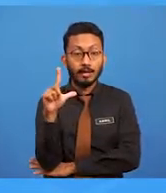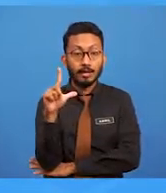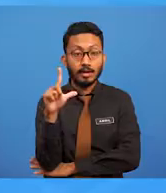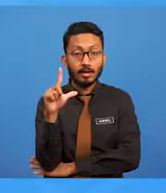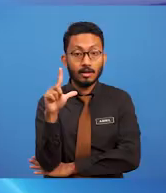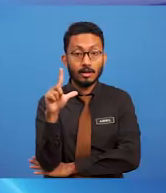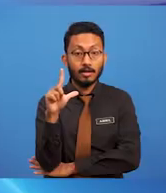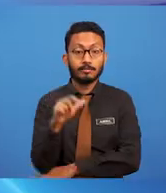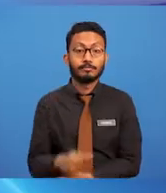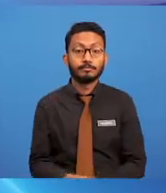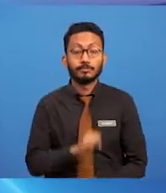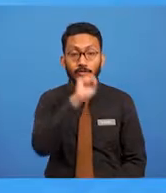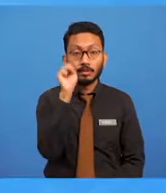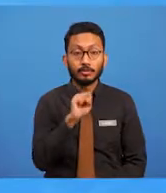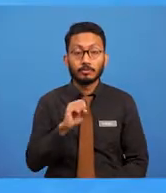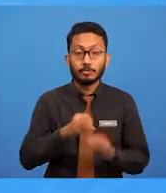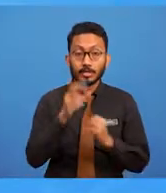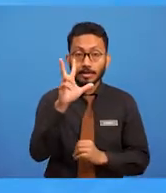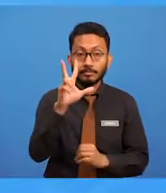Soalan yang ketiga,